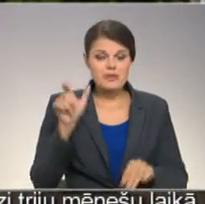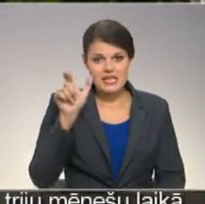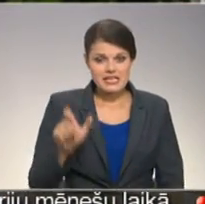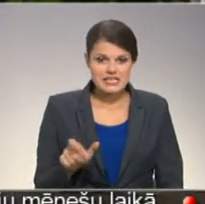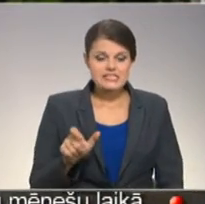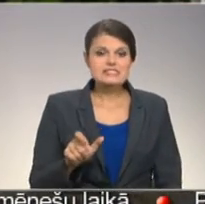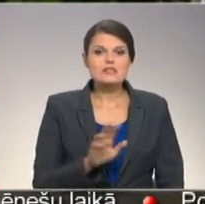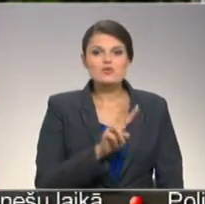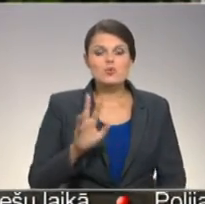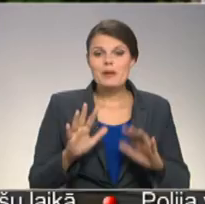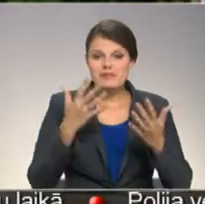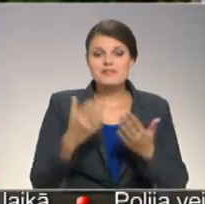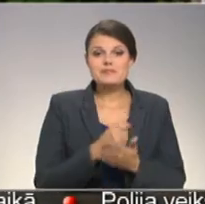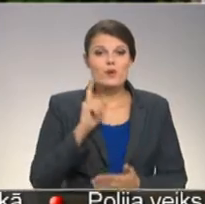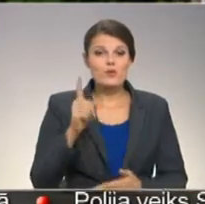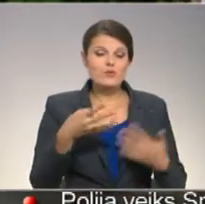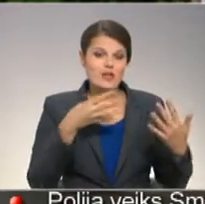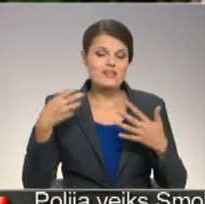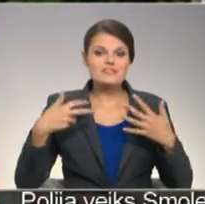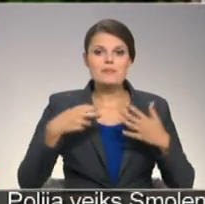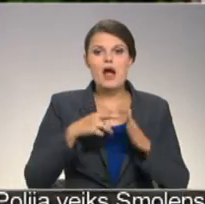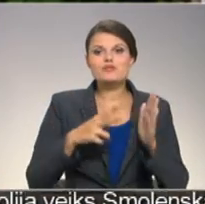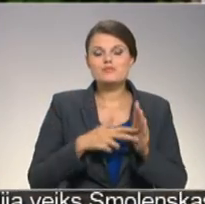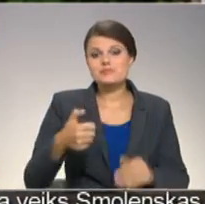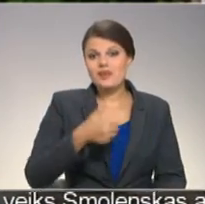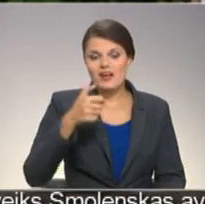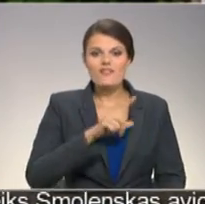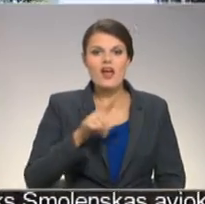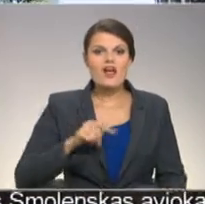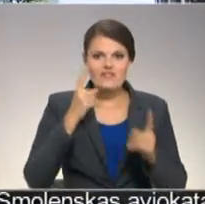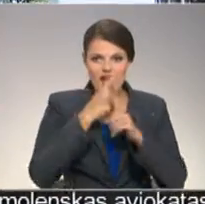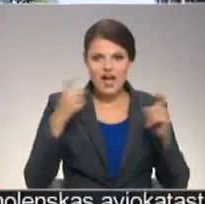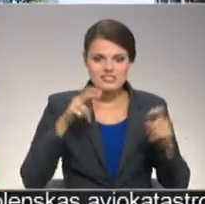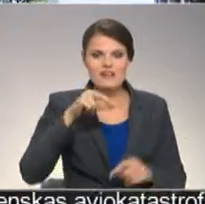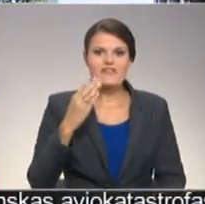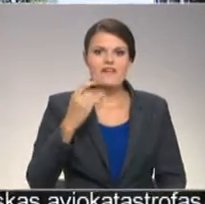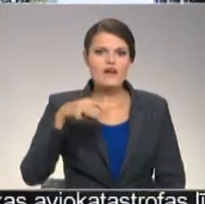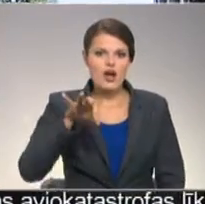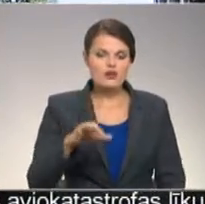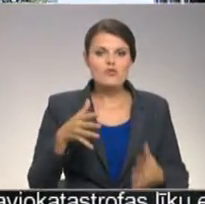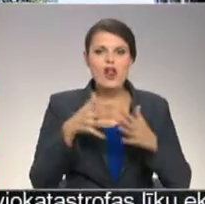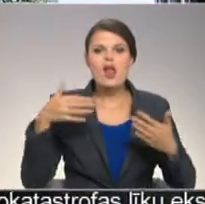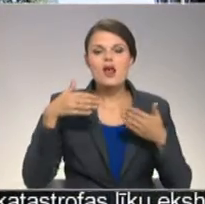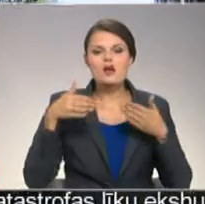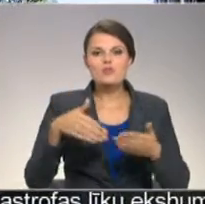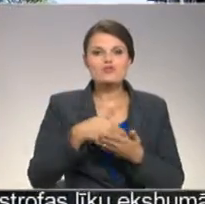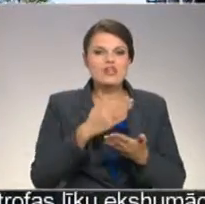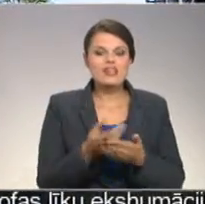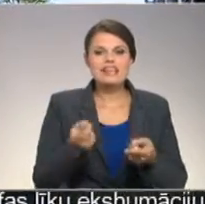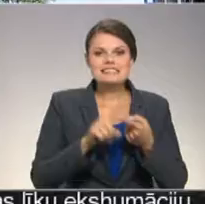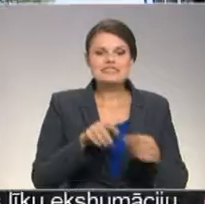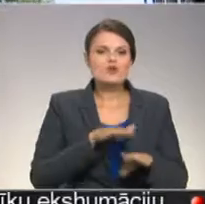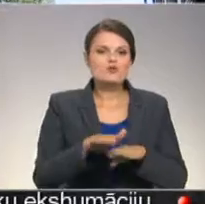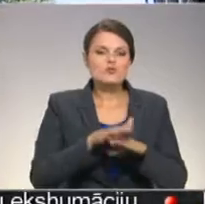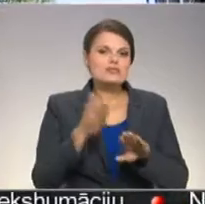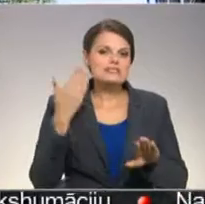Annas Meirovica, kuram izdevās panākt, ka 1918. gadā Latvijā tik atzīt de facto lielākā mūždaļa bijusi saistīta ar tukumu.